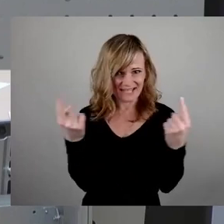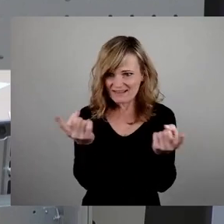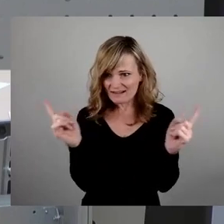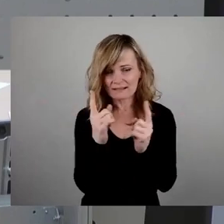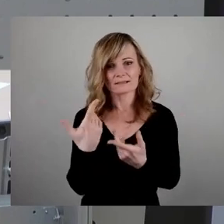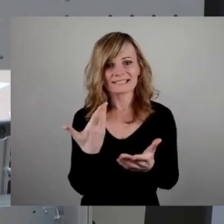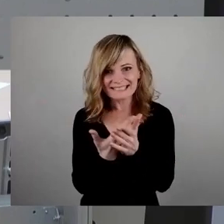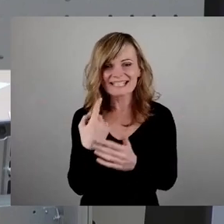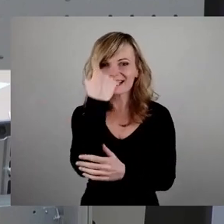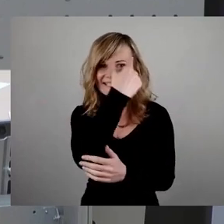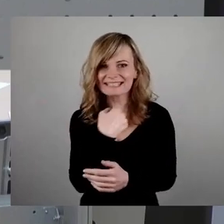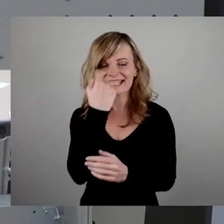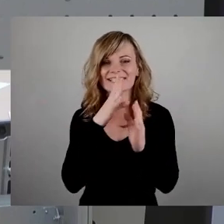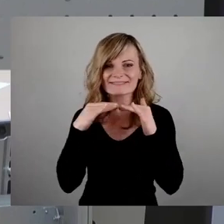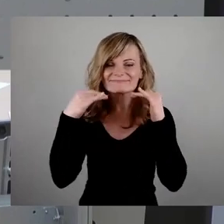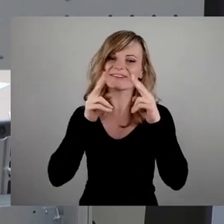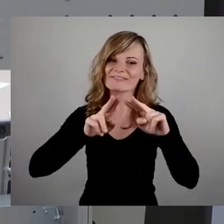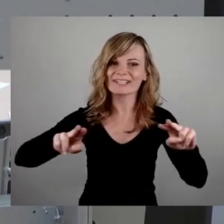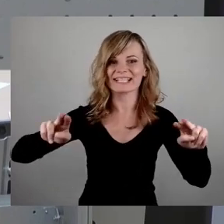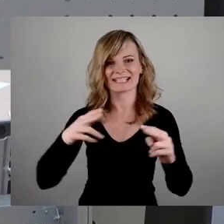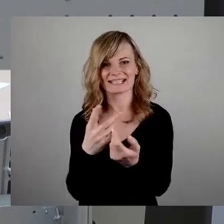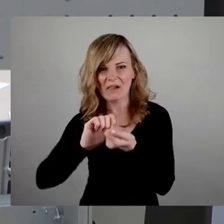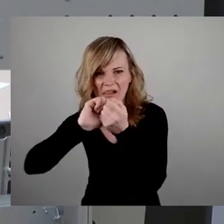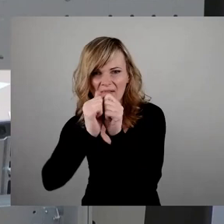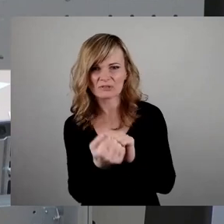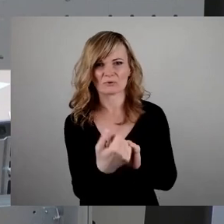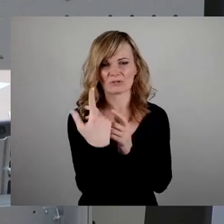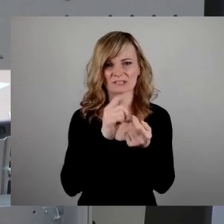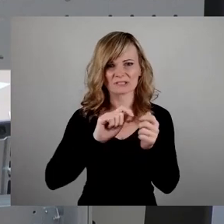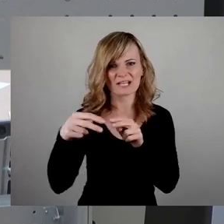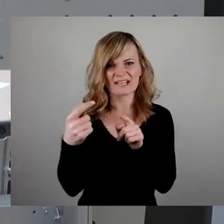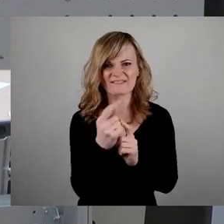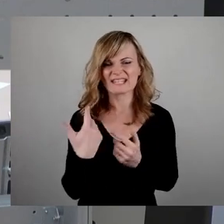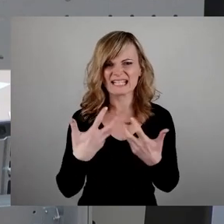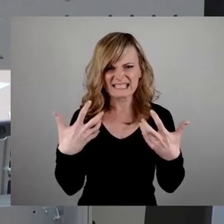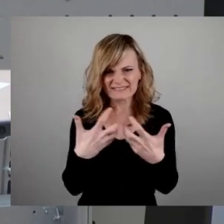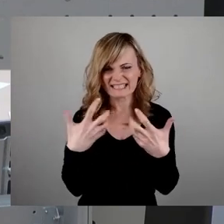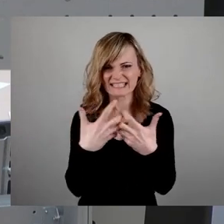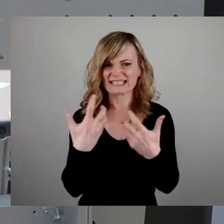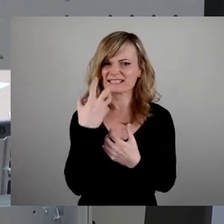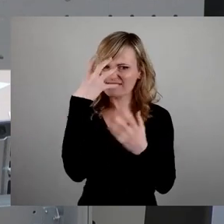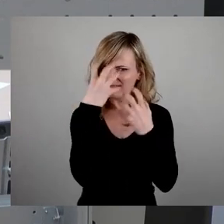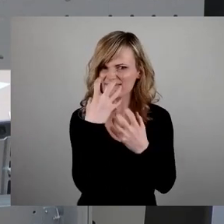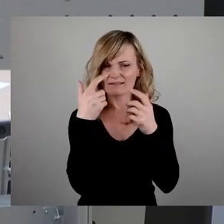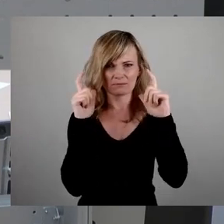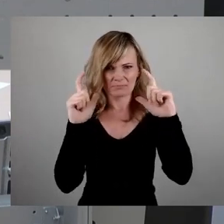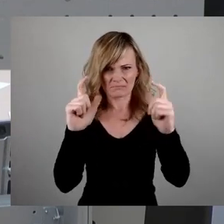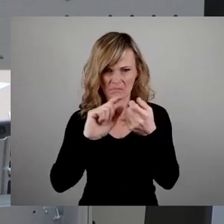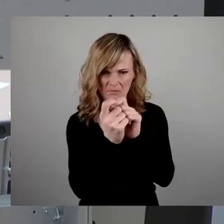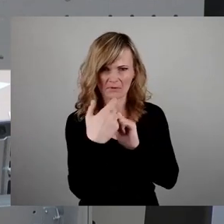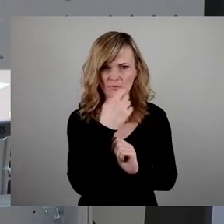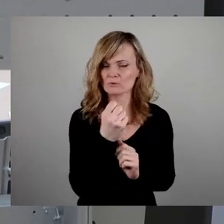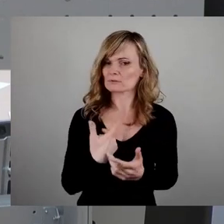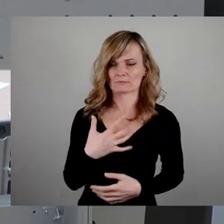Gesicht wieder eine kriegstaugliche Fratze machen wollen, war für mich erschütternd. Lasst uns die Warnungen erneuern,